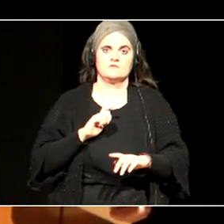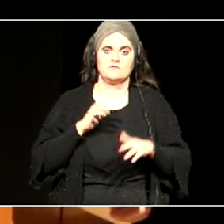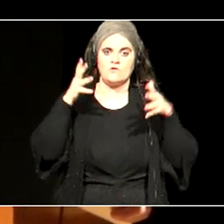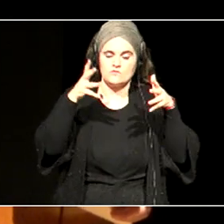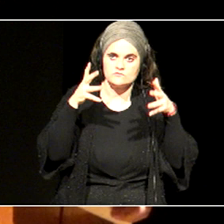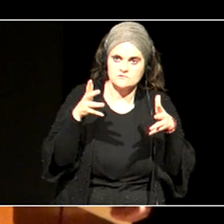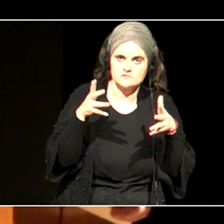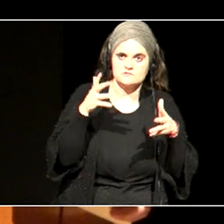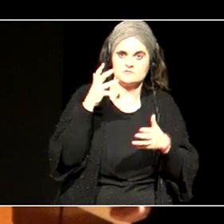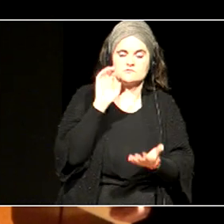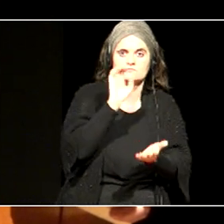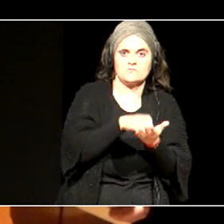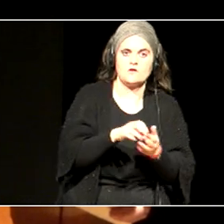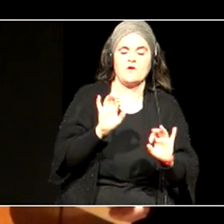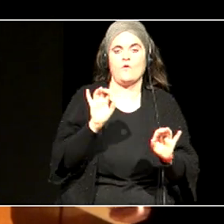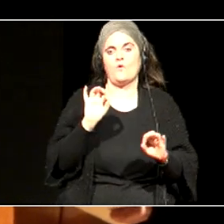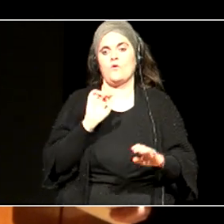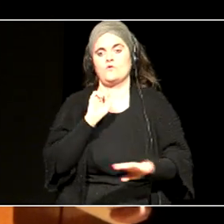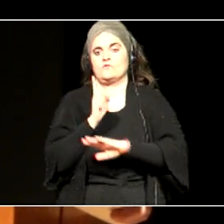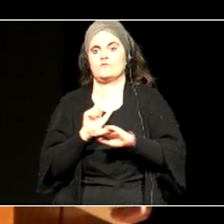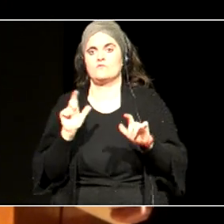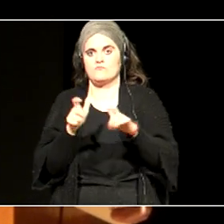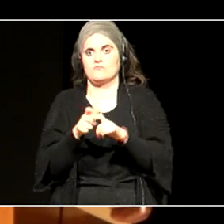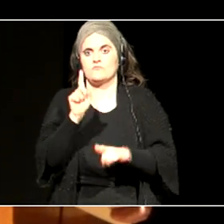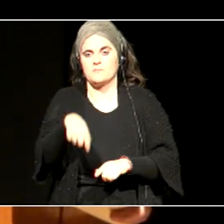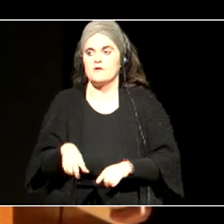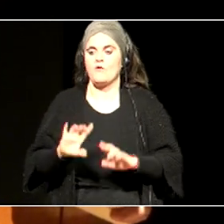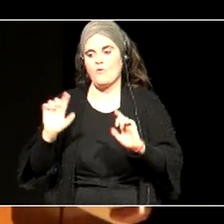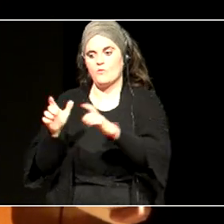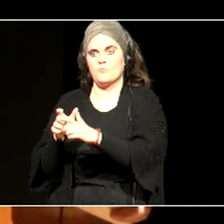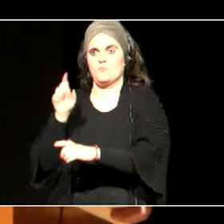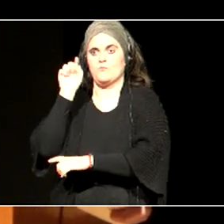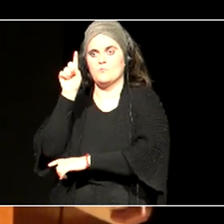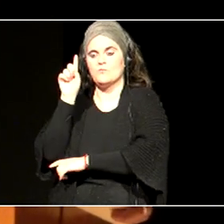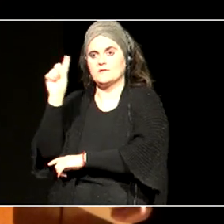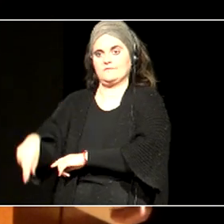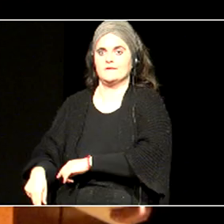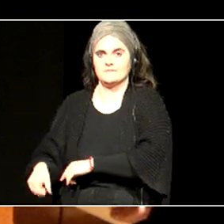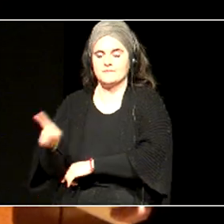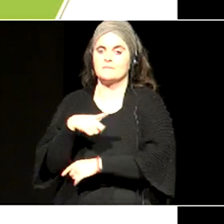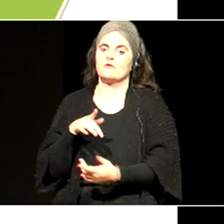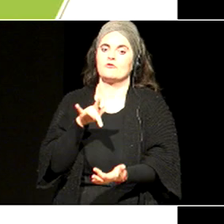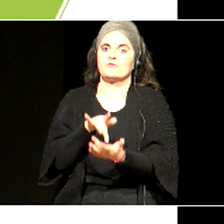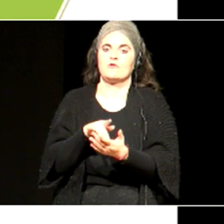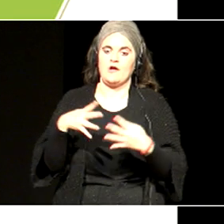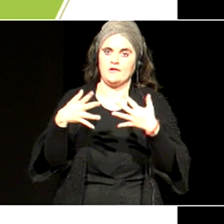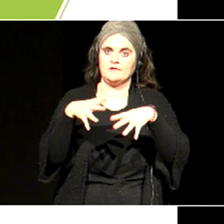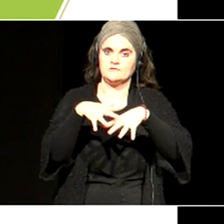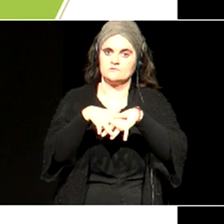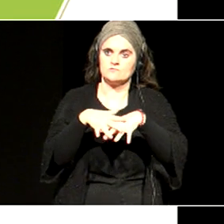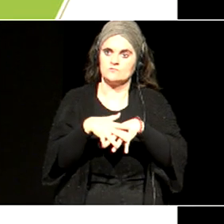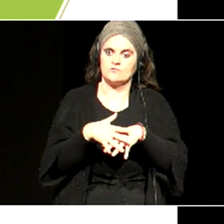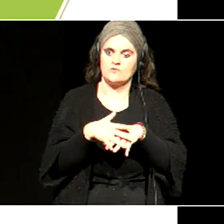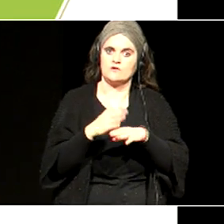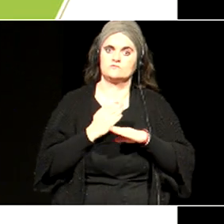horrezkaritza organo gorenetan, edo, baita ere, klaustroetan, baina, egon ez danaikoa, egon horri ere,